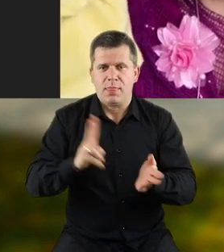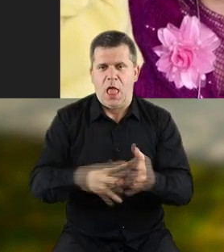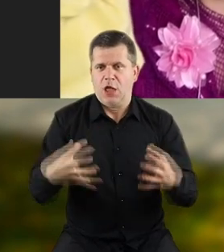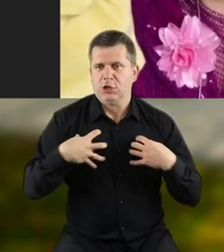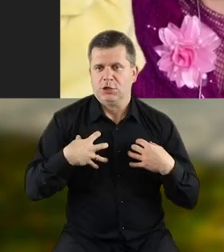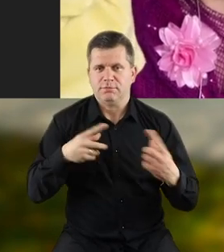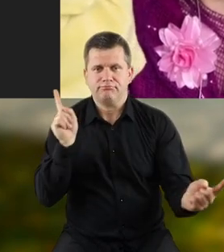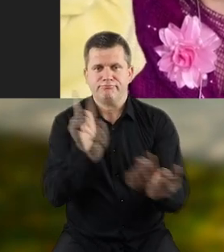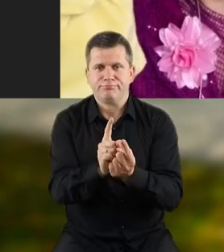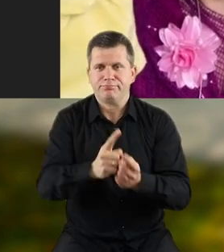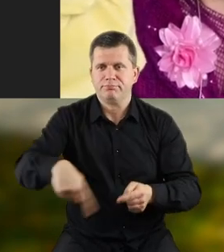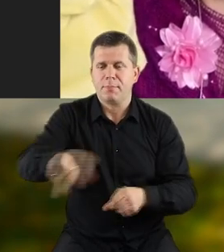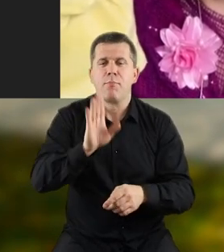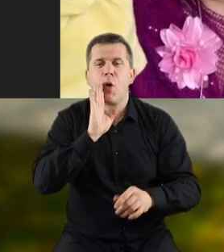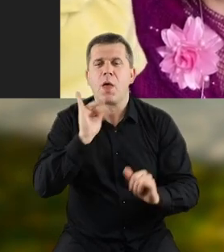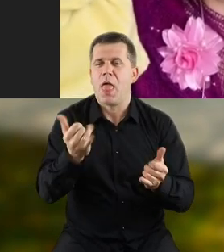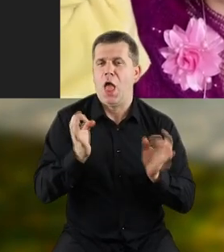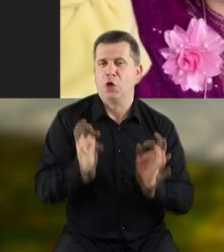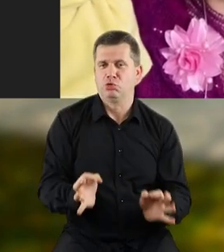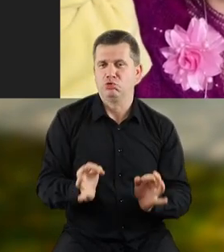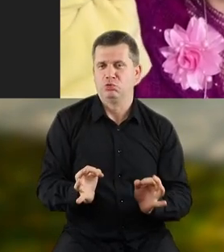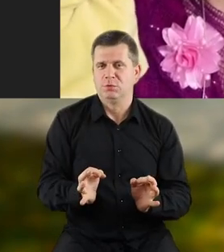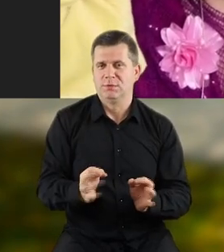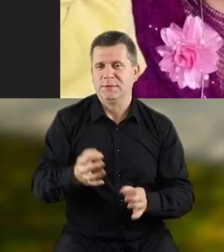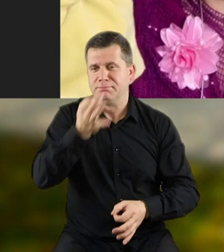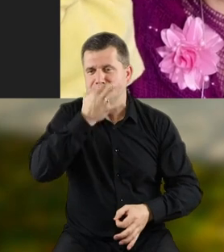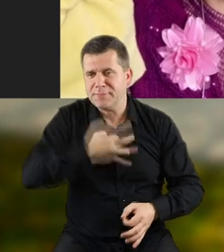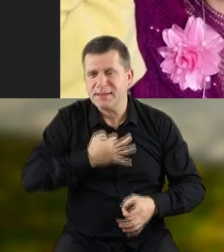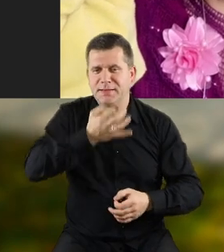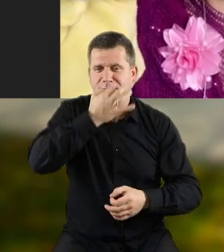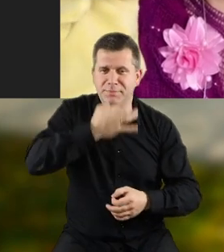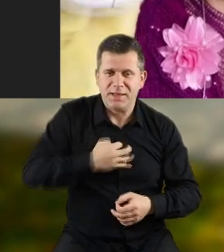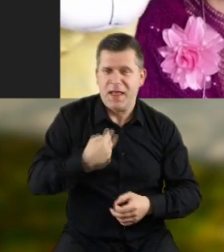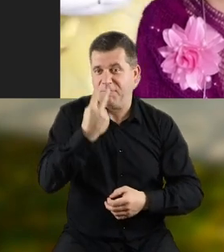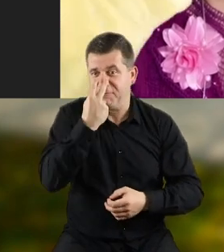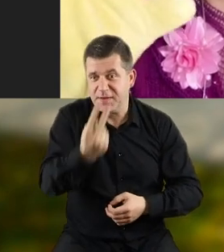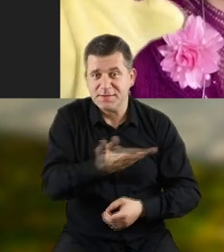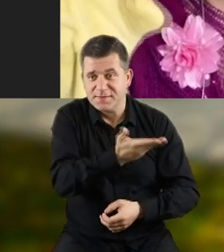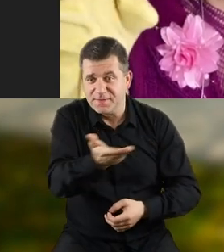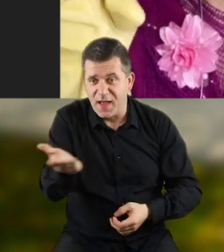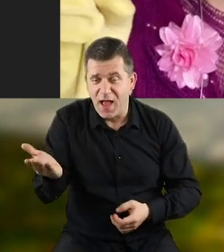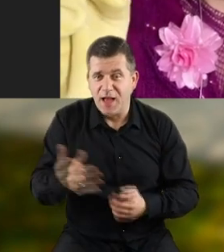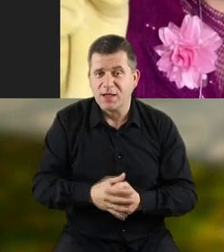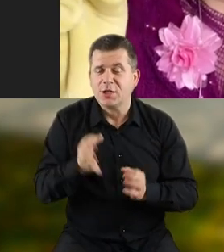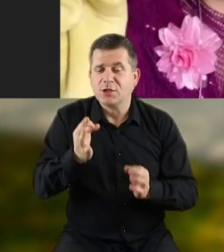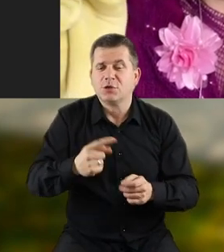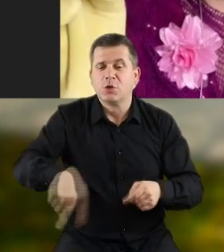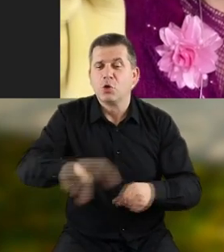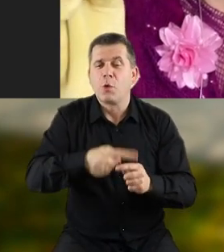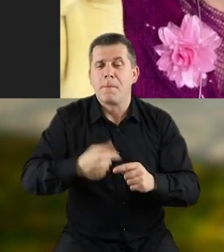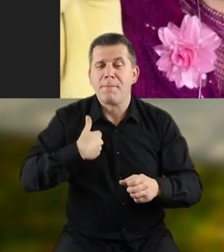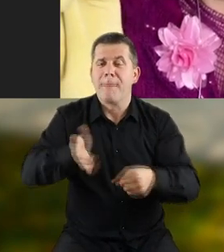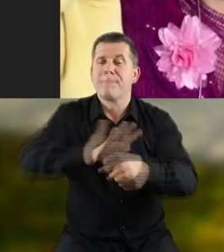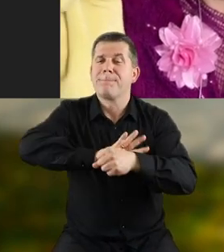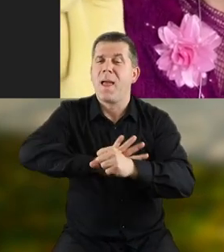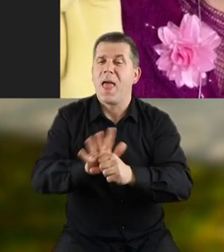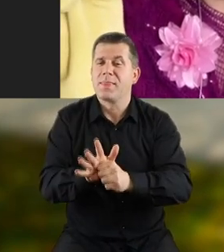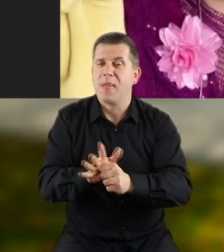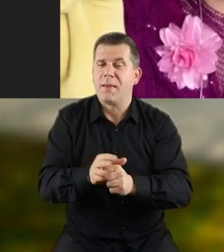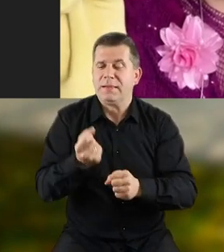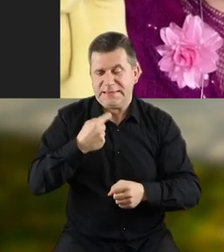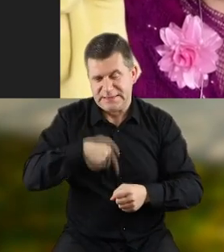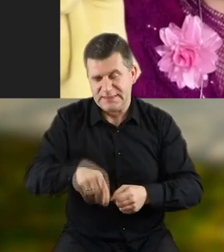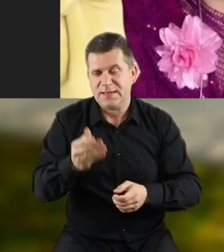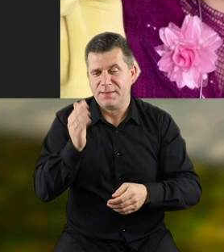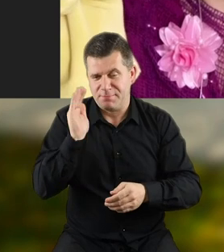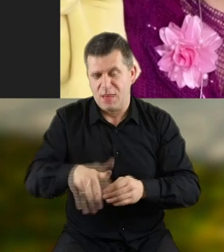żywy kontakt z czytelnikiem. Tak jak z wami dzisiaj, to dajecie mi pytania, widzę was. Dzisiaj jeszcze jesteśmy w pandemii, już